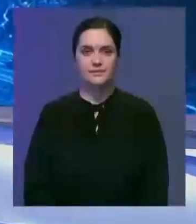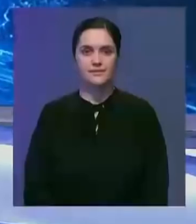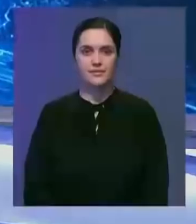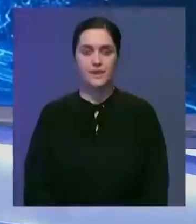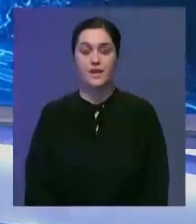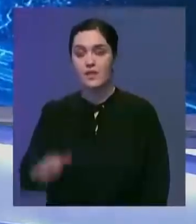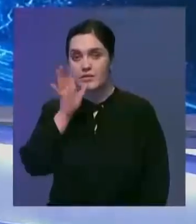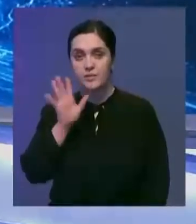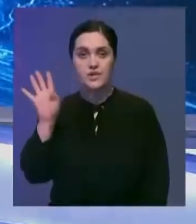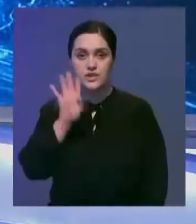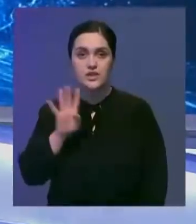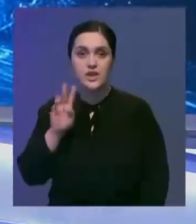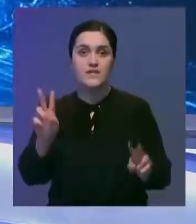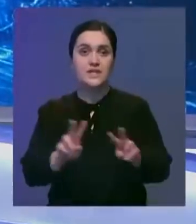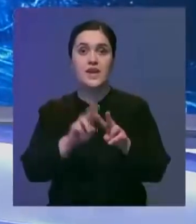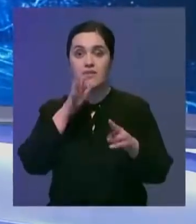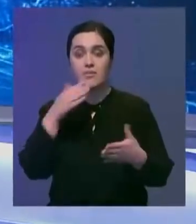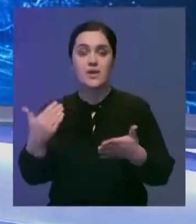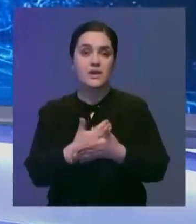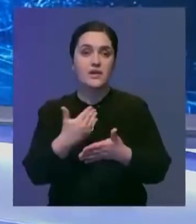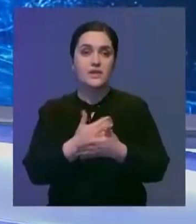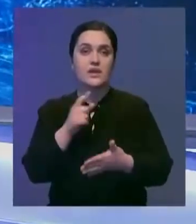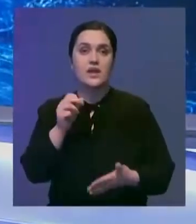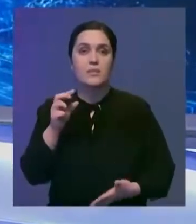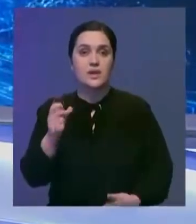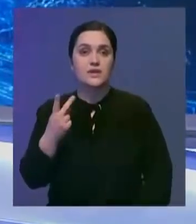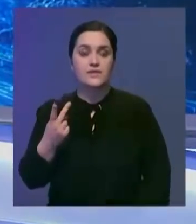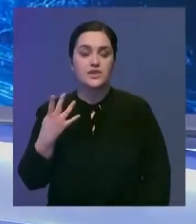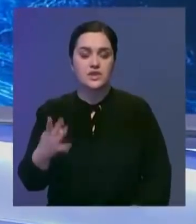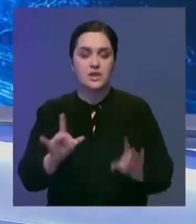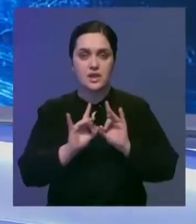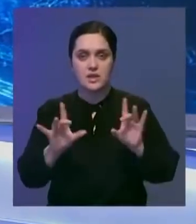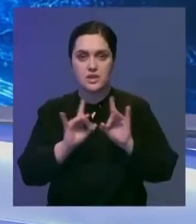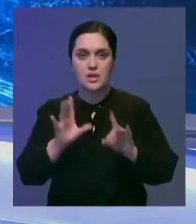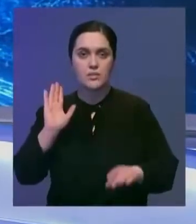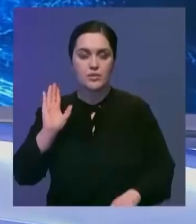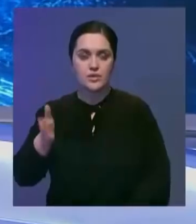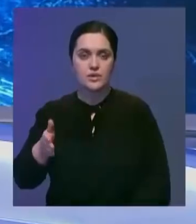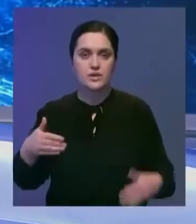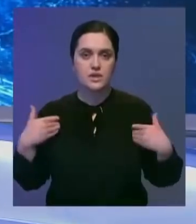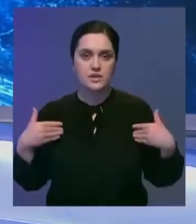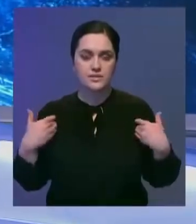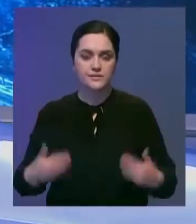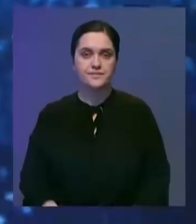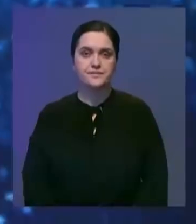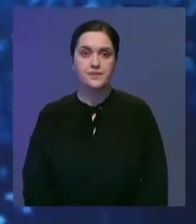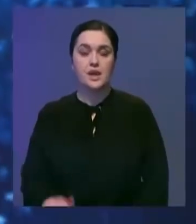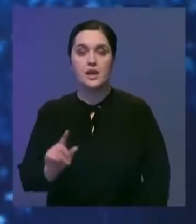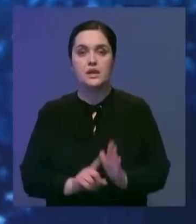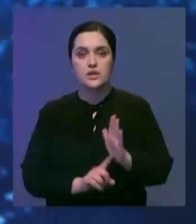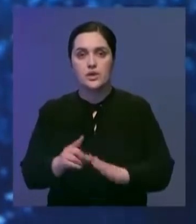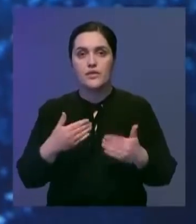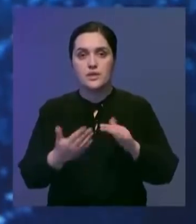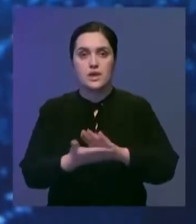16.00 в столице. Время новостей на Хабар-24. студии Потагу Саркулова. Сурдоперевод обеспечивает Виктория Антонишина. И начнем